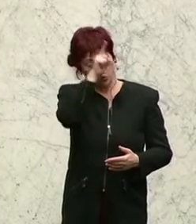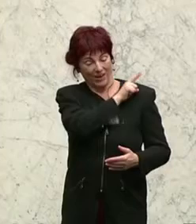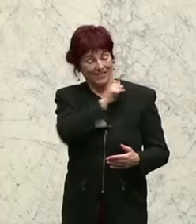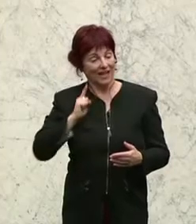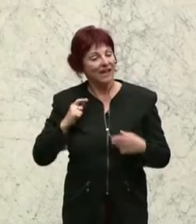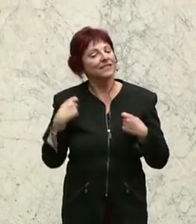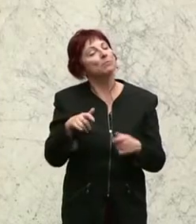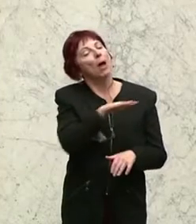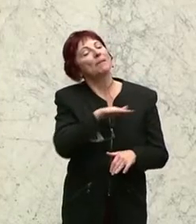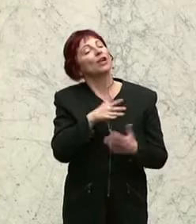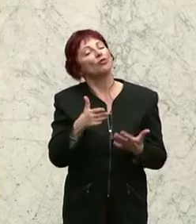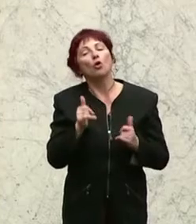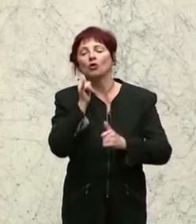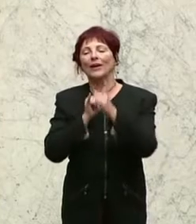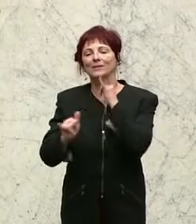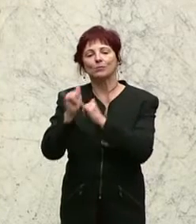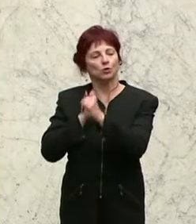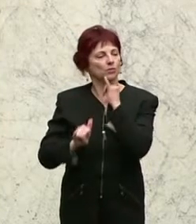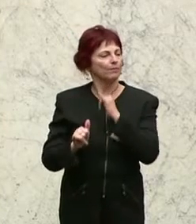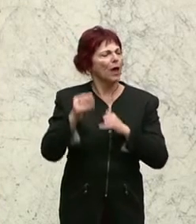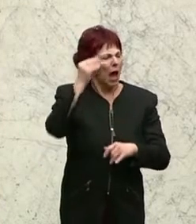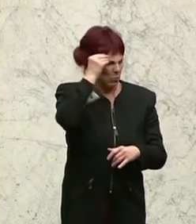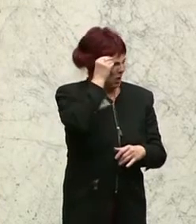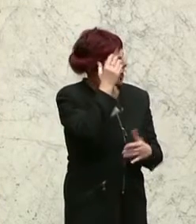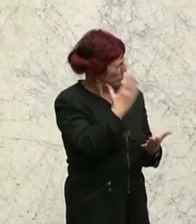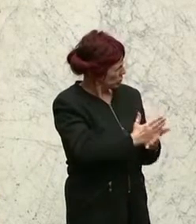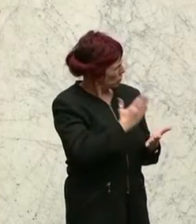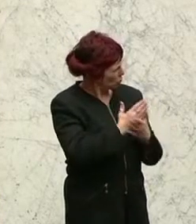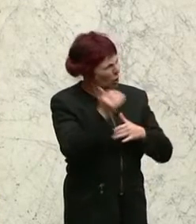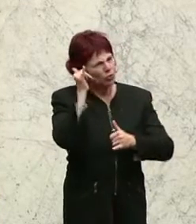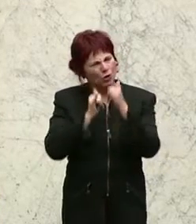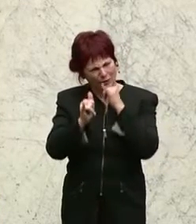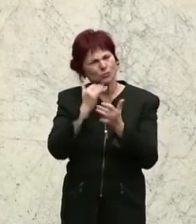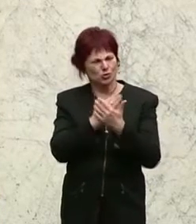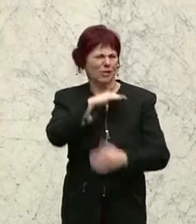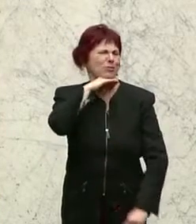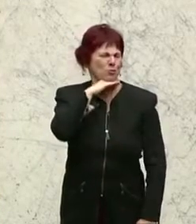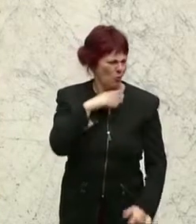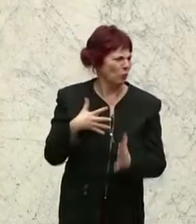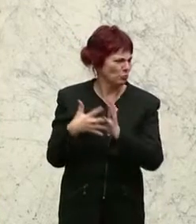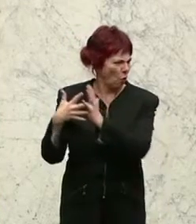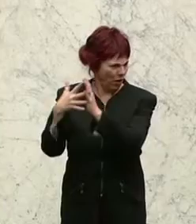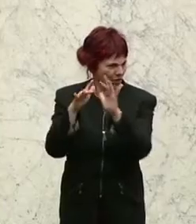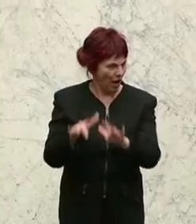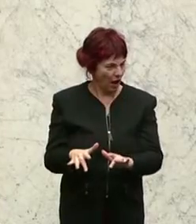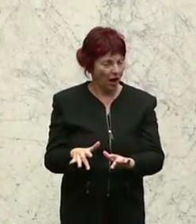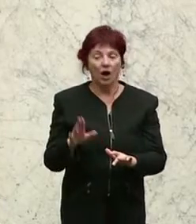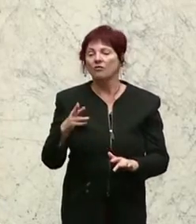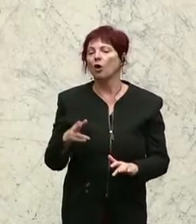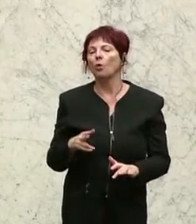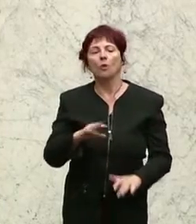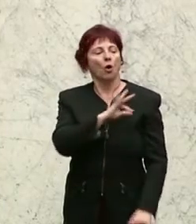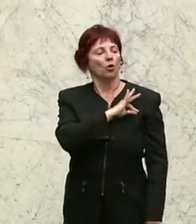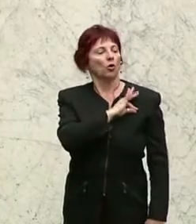Schwerpunktsetzungen. Ich glaube, jetzt ist der Tourismus schon genüge wahrscheinlich kontrolliert worden. Zumindest nehme ich das jetzt an, nachdem der Kollege